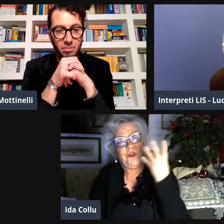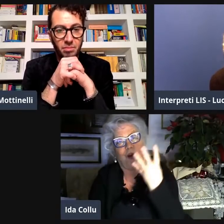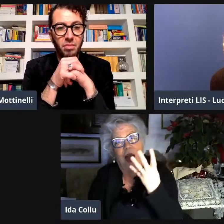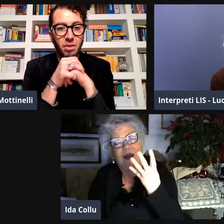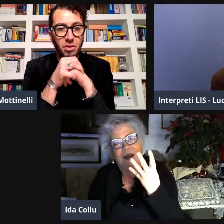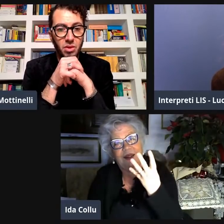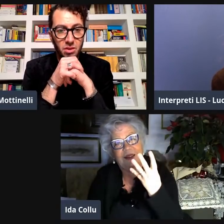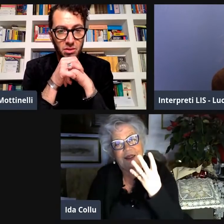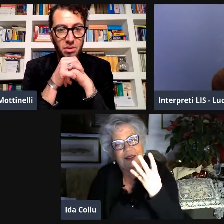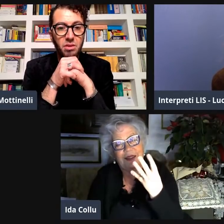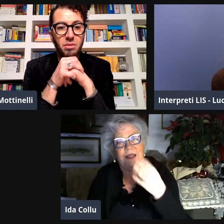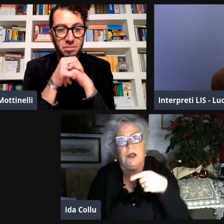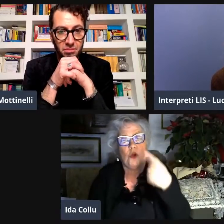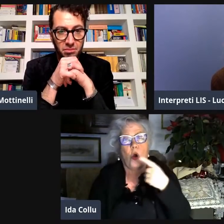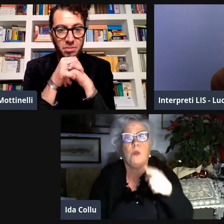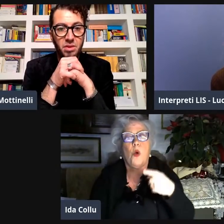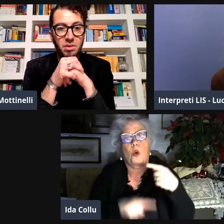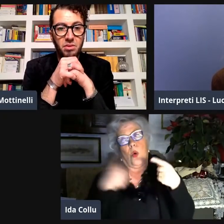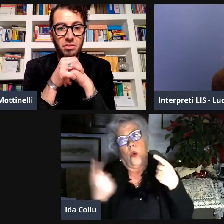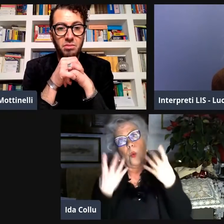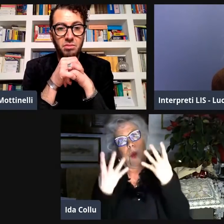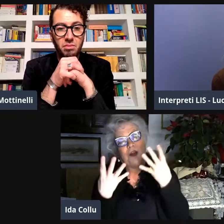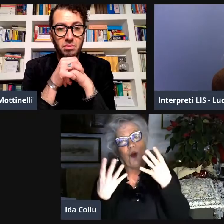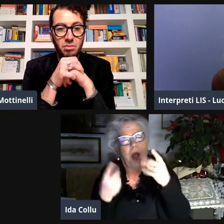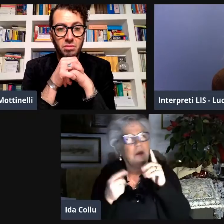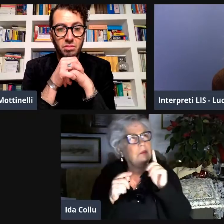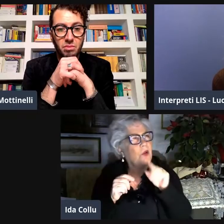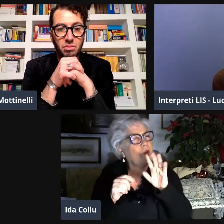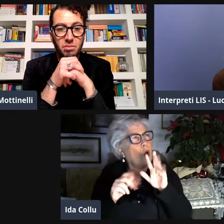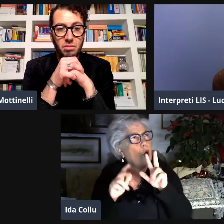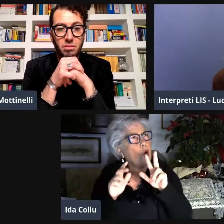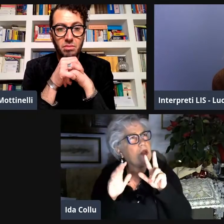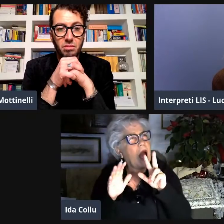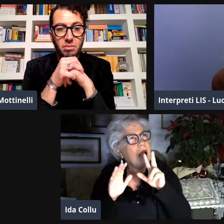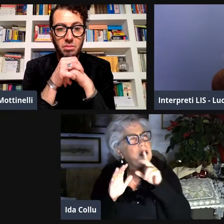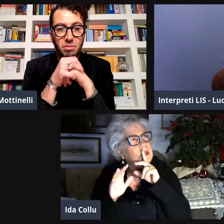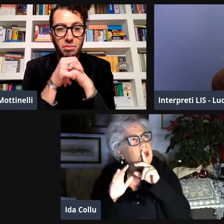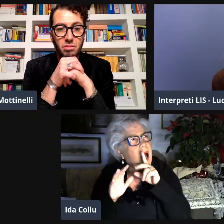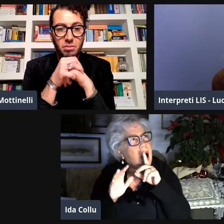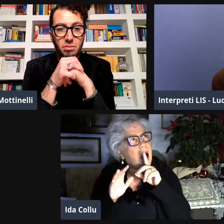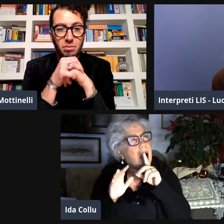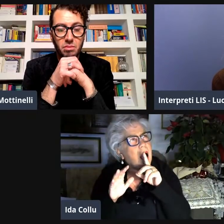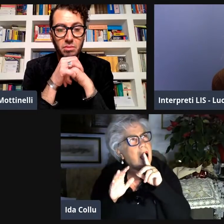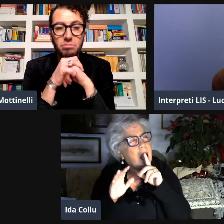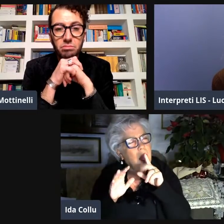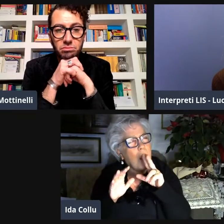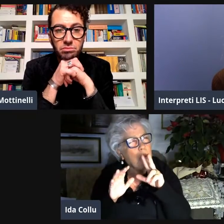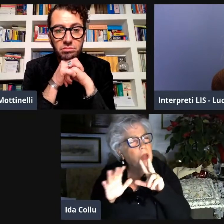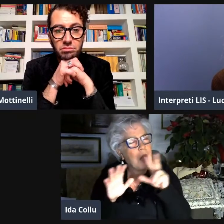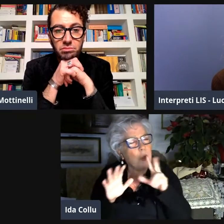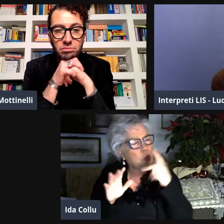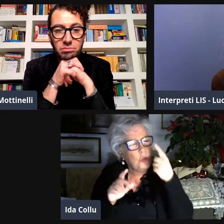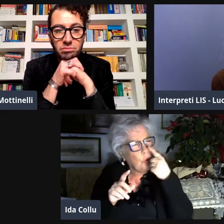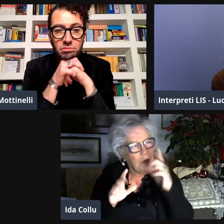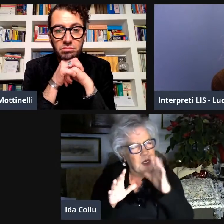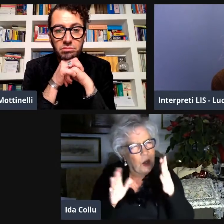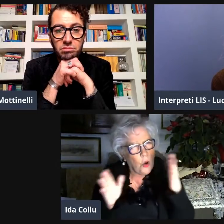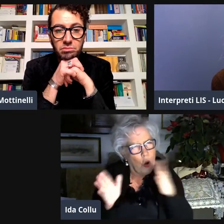Giuranna per quattro anni io sono stata sua coordinatrice e momento quindi vuol dire